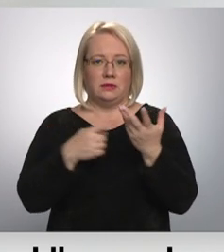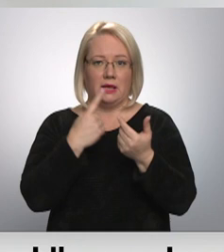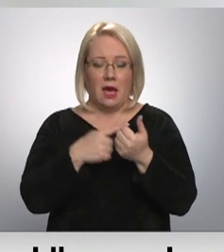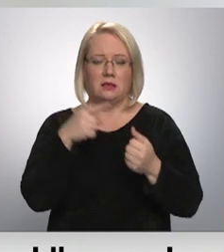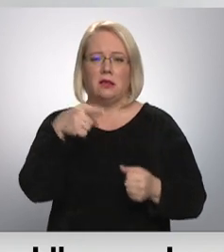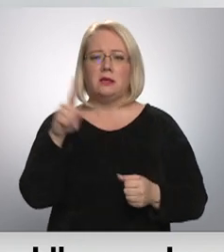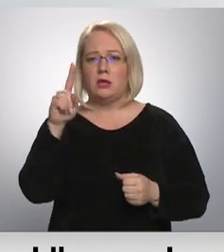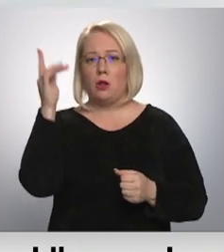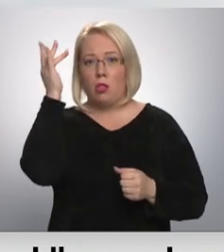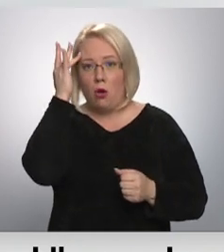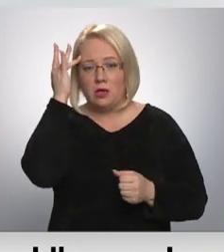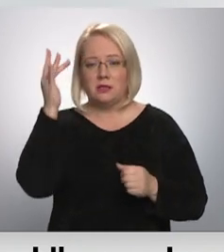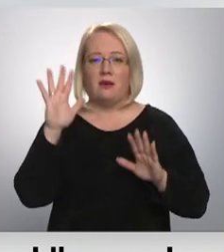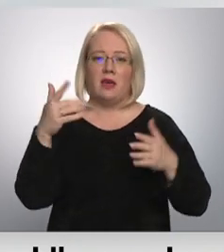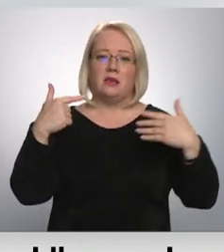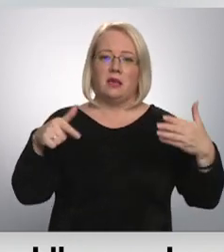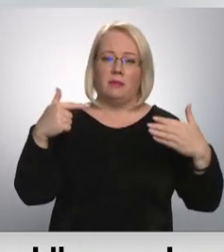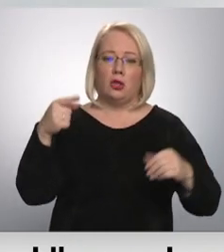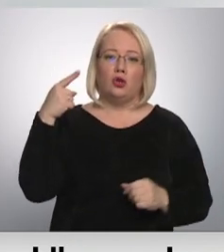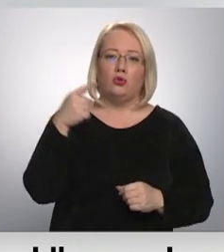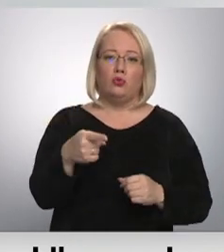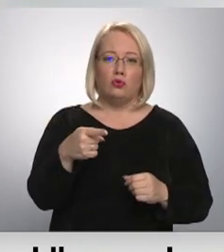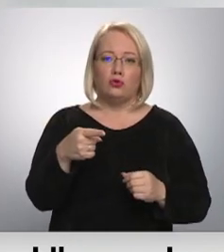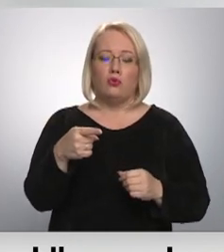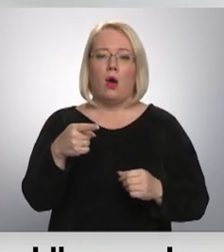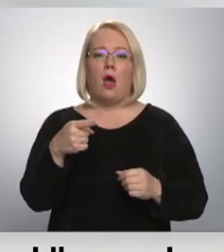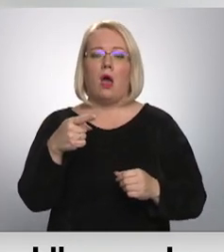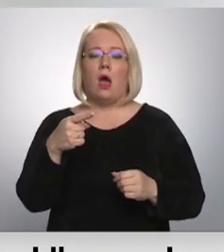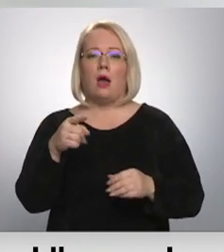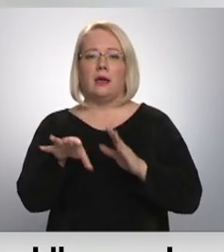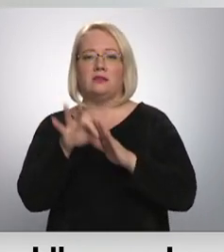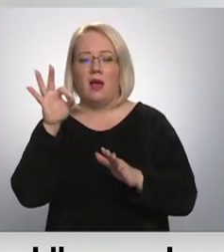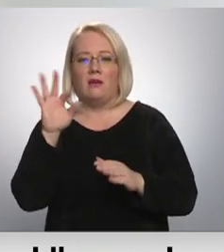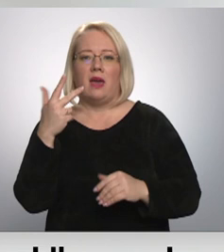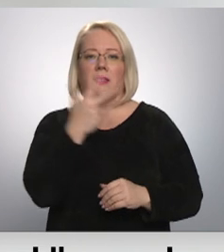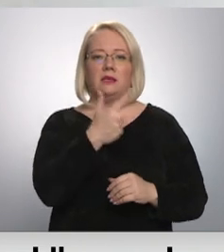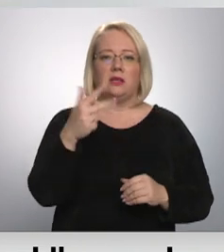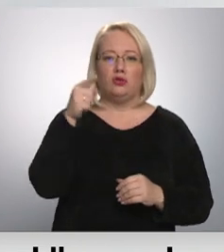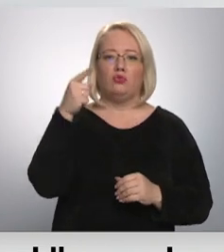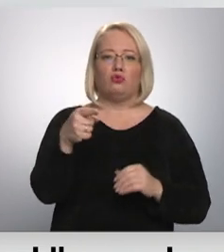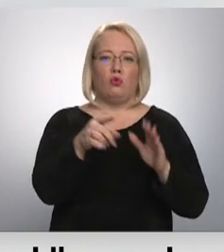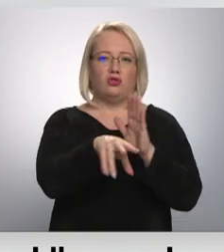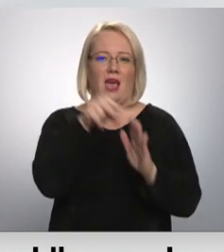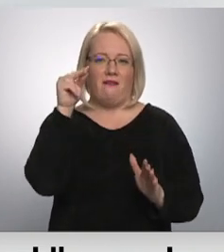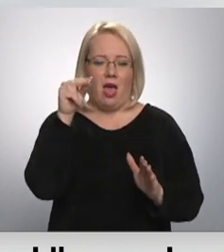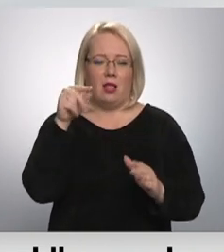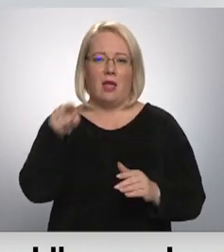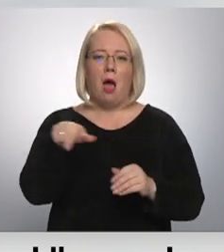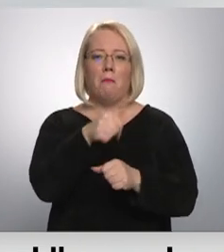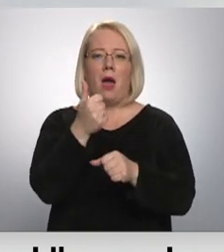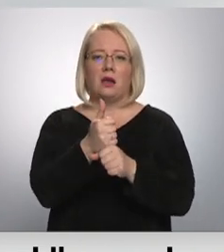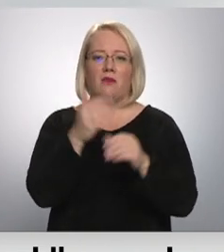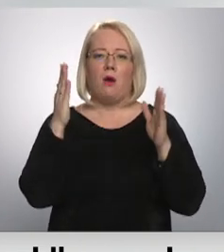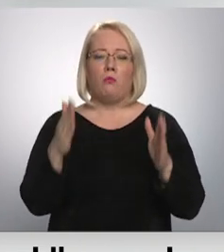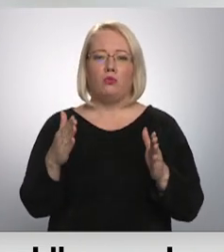loģiski, ka vai 70 tūkstoši izvēl stāvu priekšstāvu vai 33 tūkstoši, ka tā pārstāvniecība būs